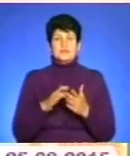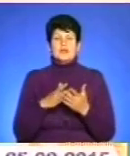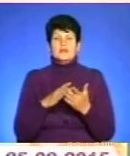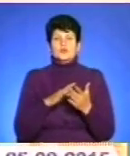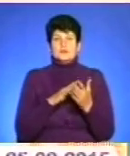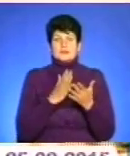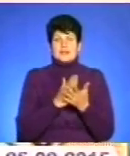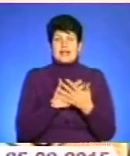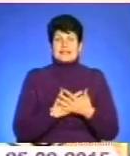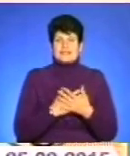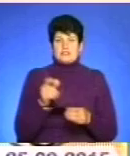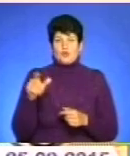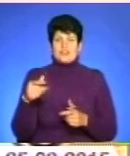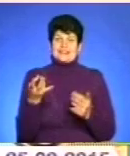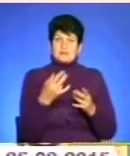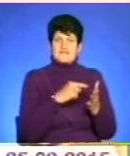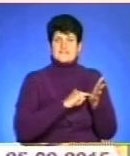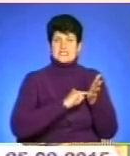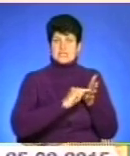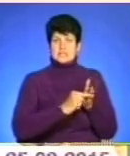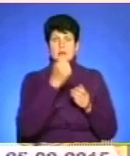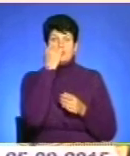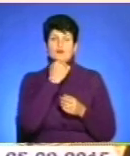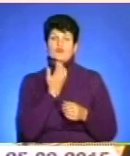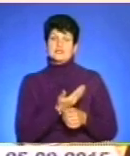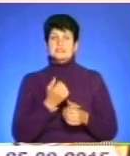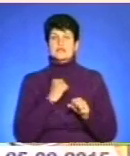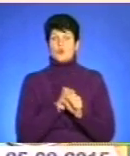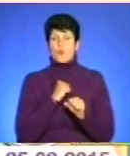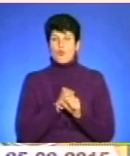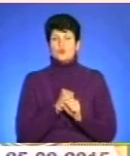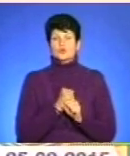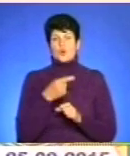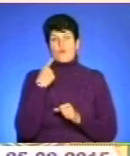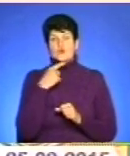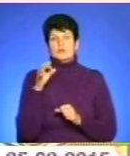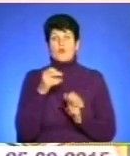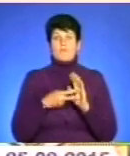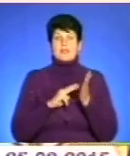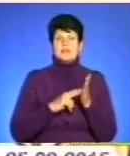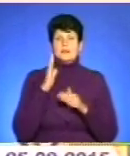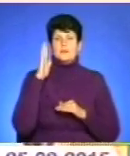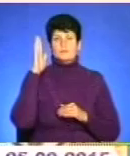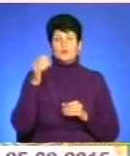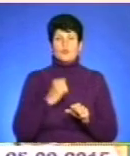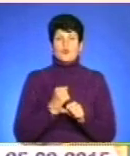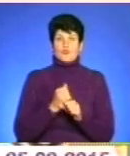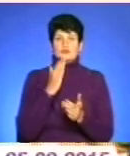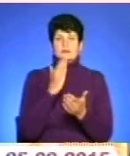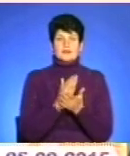звичайно, їх треба відзначити, подякувати за їхню роботу. Ну і, звичайно, говорити про плани на майбутнє, адже роботи є